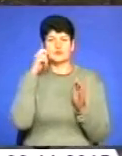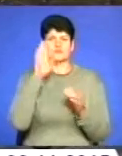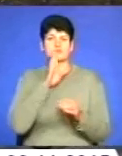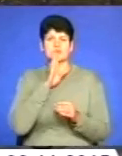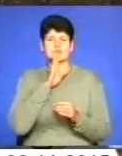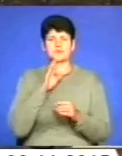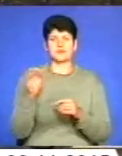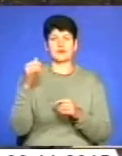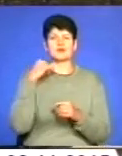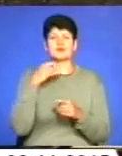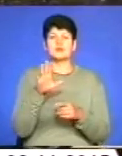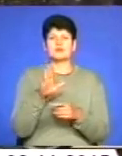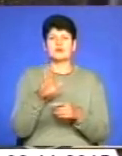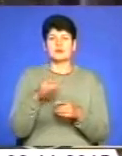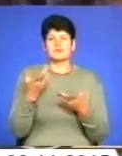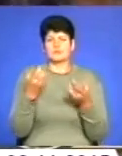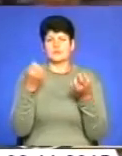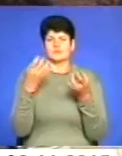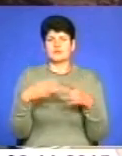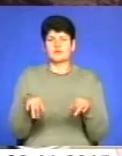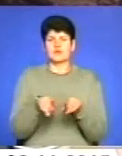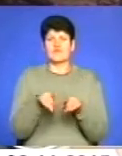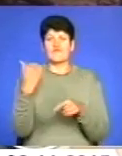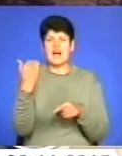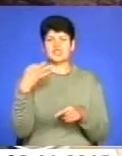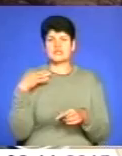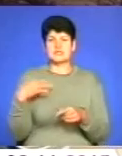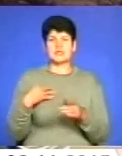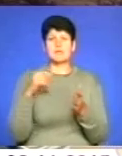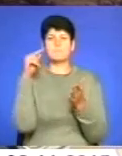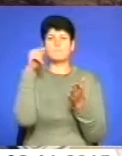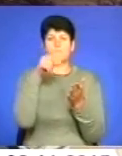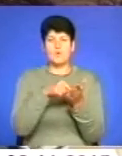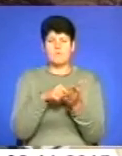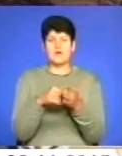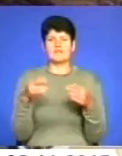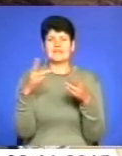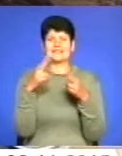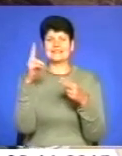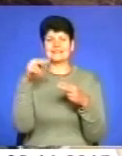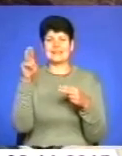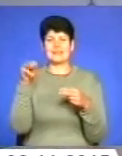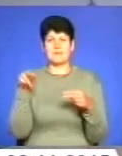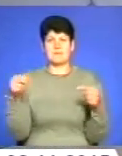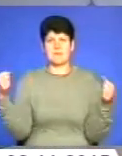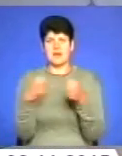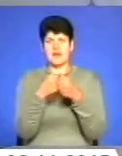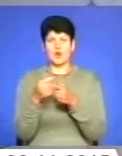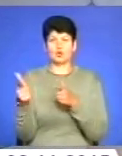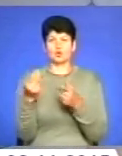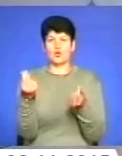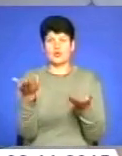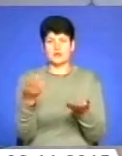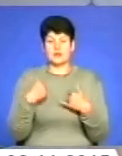Схема, за якою ошукали жінку, класична. Ваш син потрапив у дорожню транспортну пригоду, готуйте гроші. А я спала і